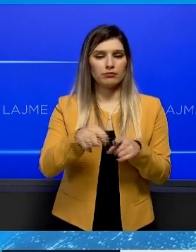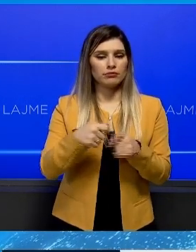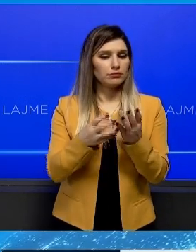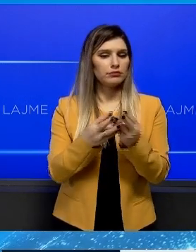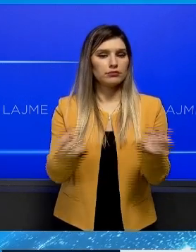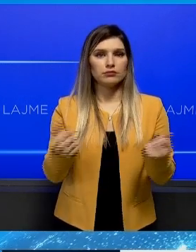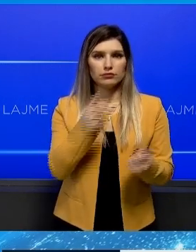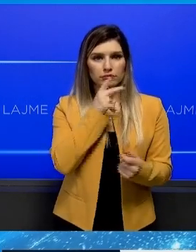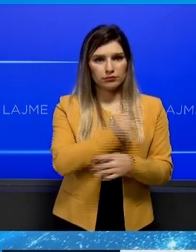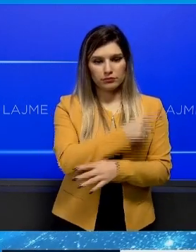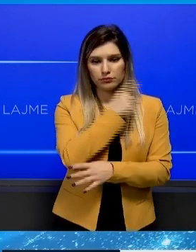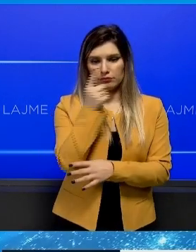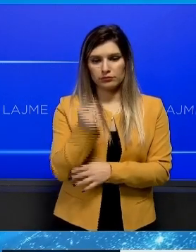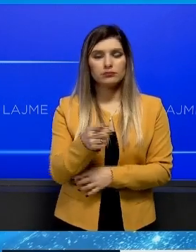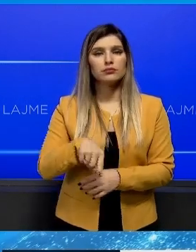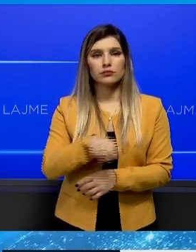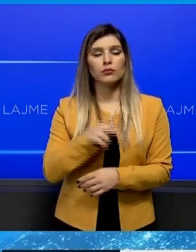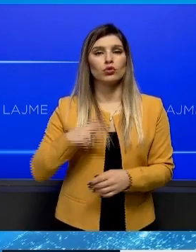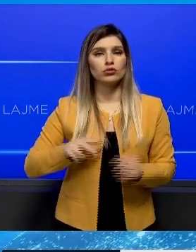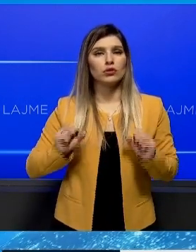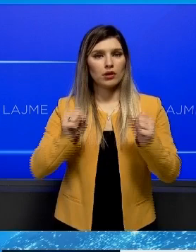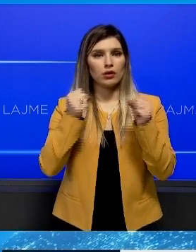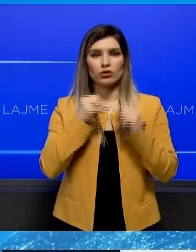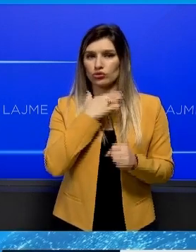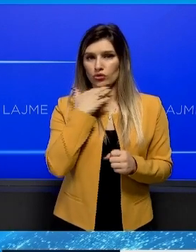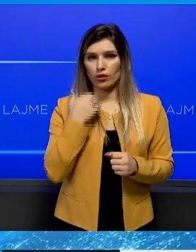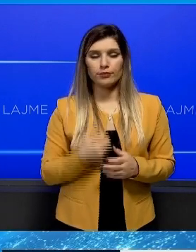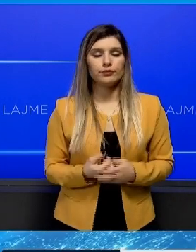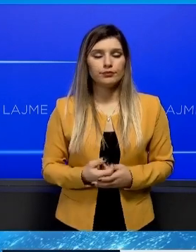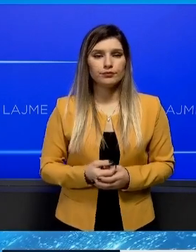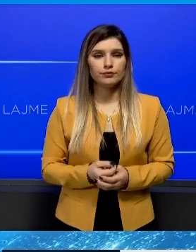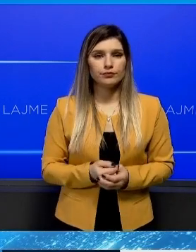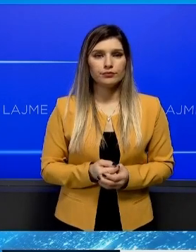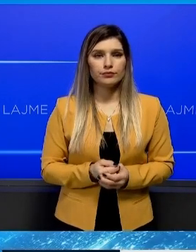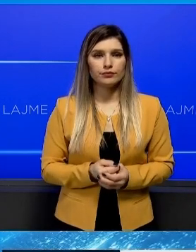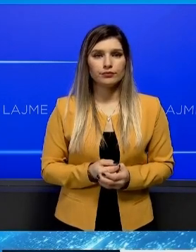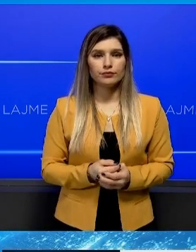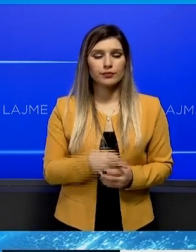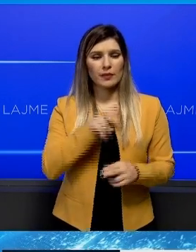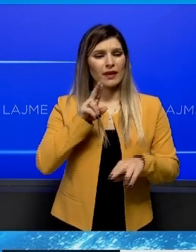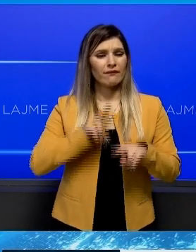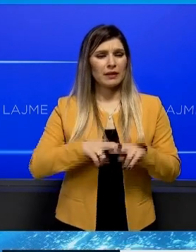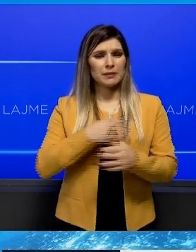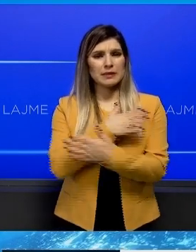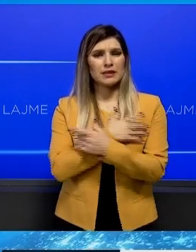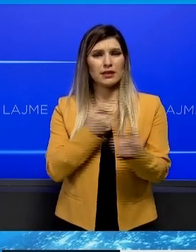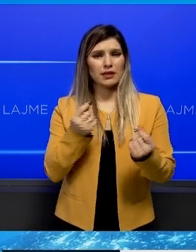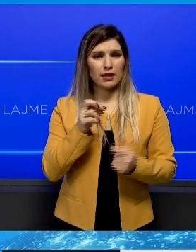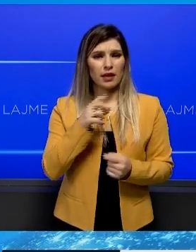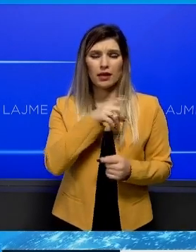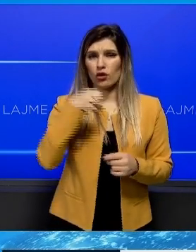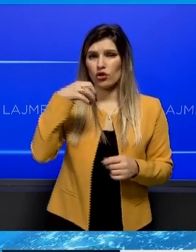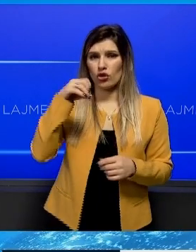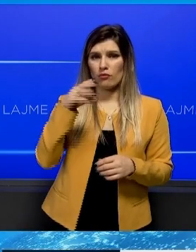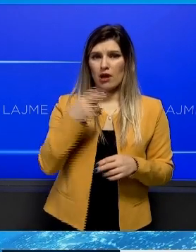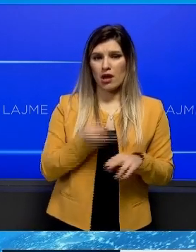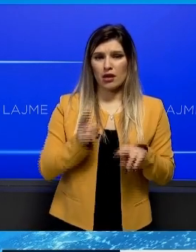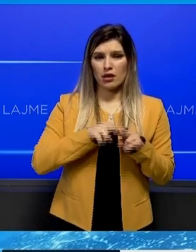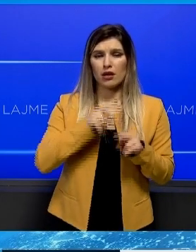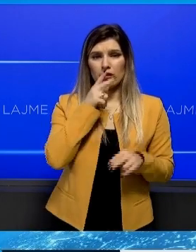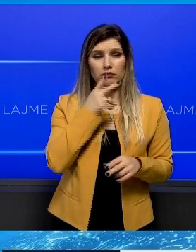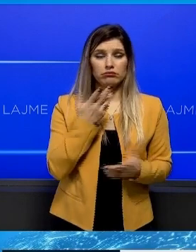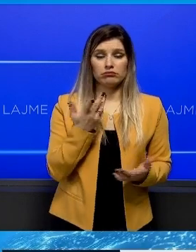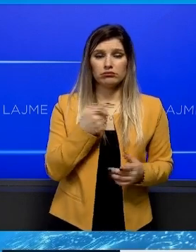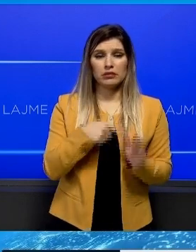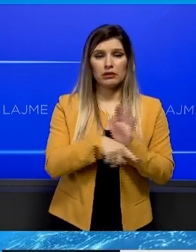pëndodhe dhe cili ka shkaktua dhe pak në atësit më dha. Vendimi i zërëjes për shrajtimin e rrëjmës është një lajmë shumë i kesh për